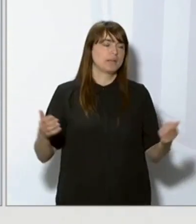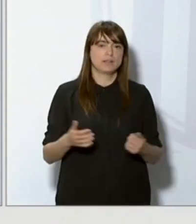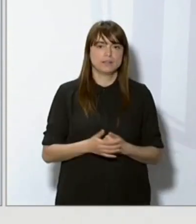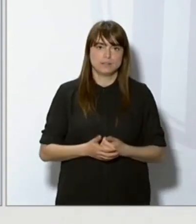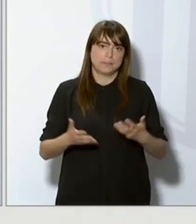de l'estat de dret.